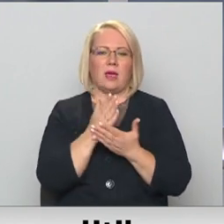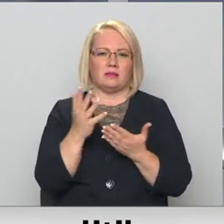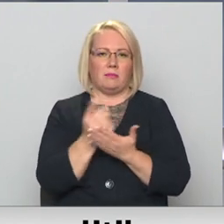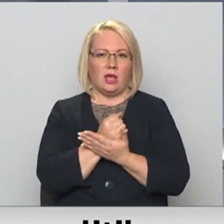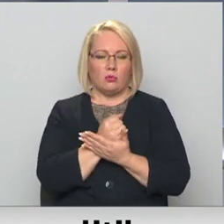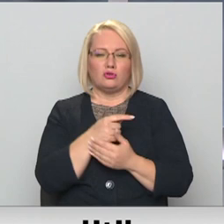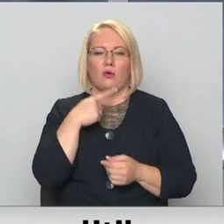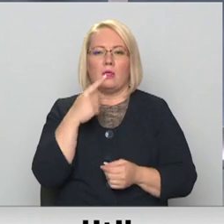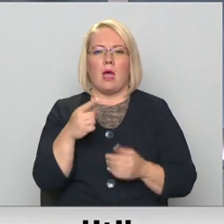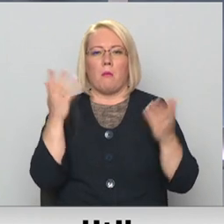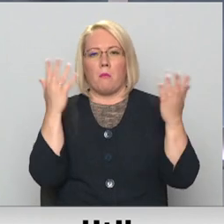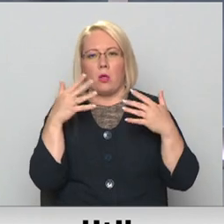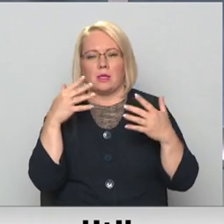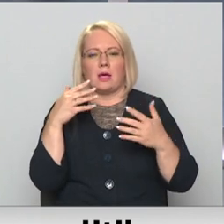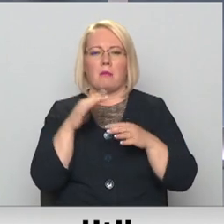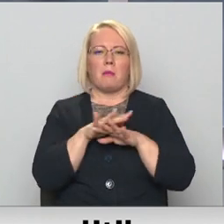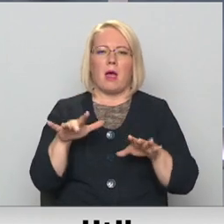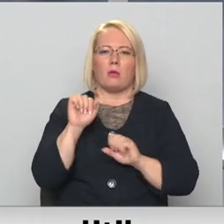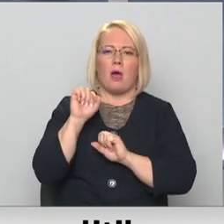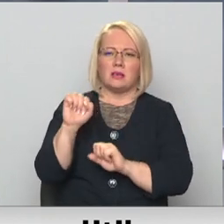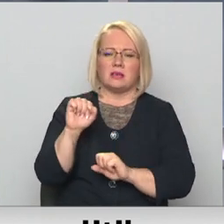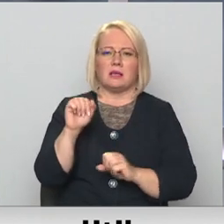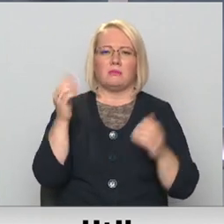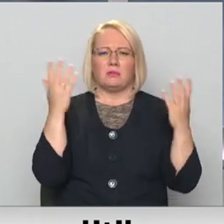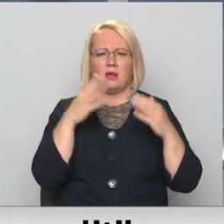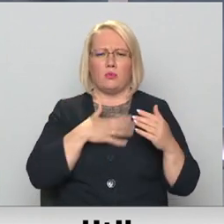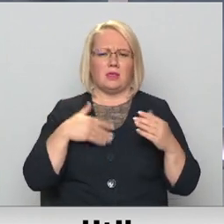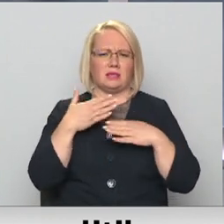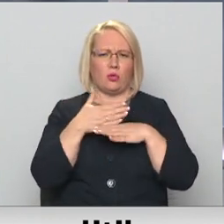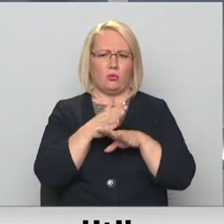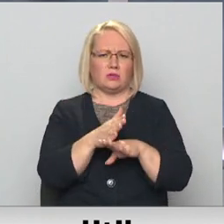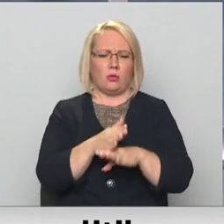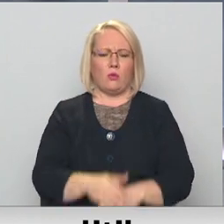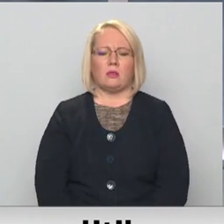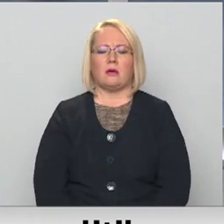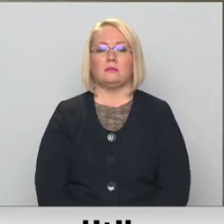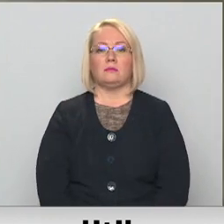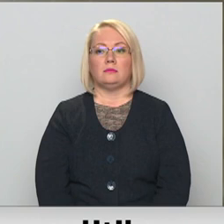aizsardzības politika aizvien ir pārlieku sadrumstalota. Tematu turpina Vita Anstrate.